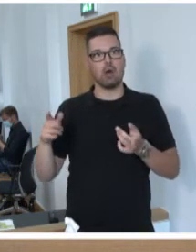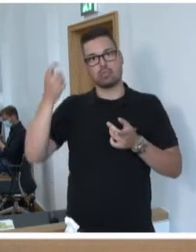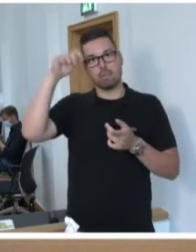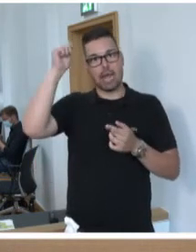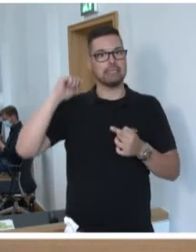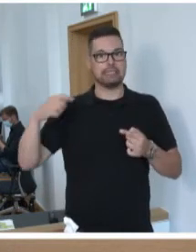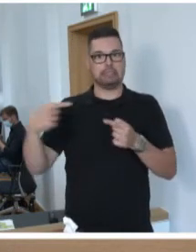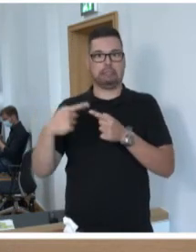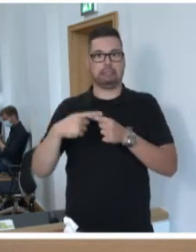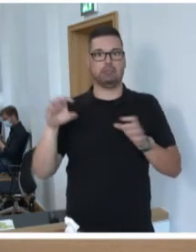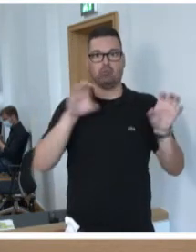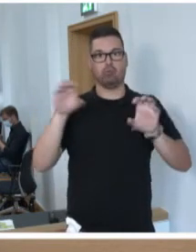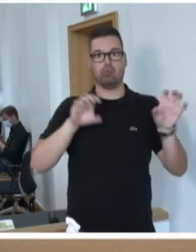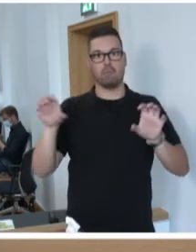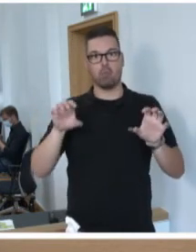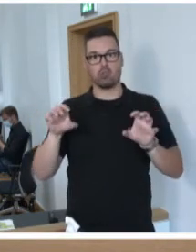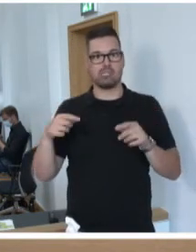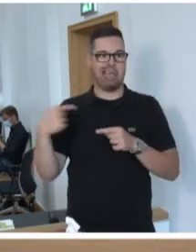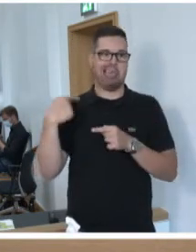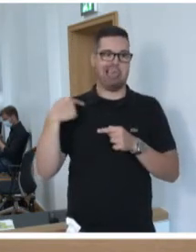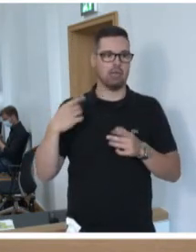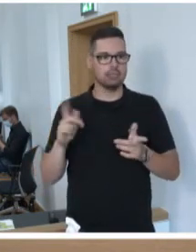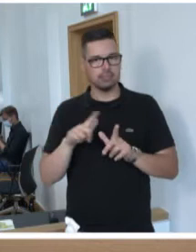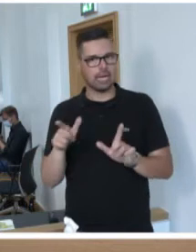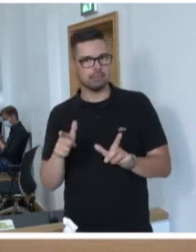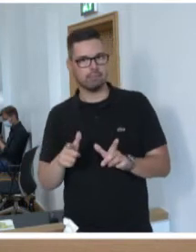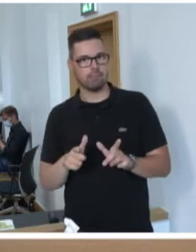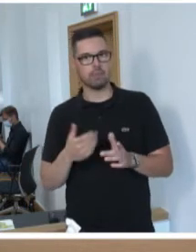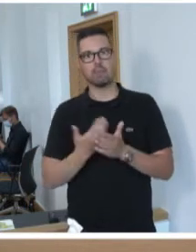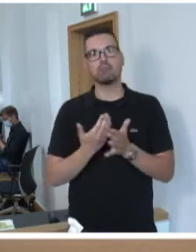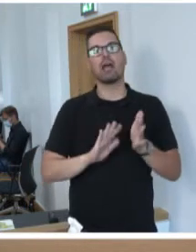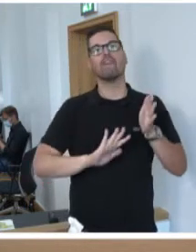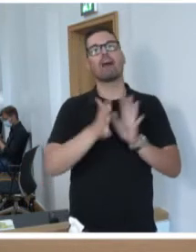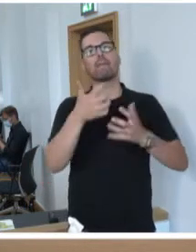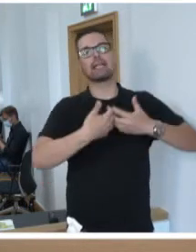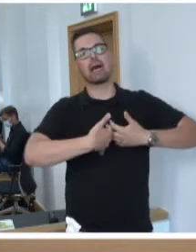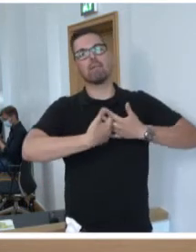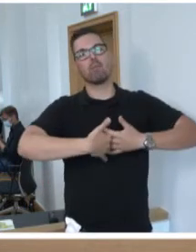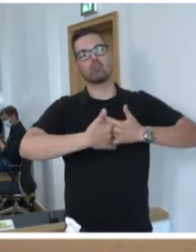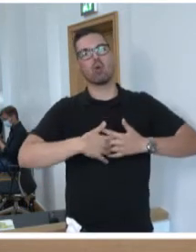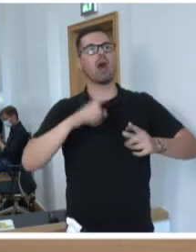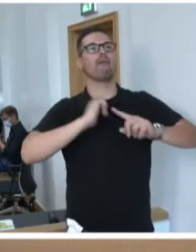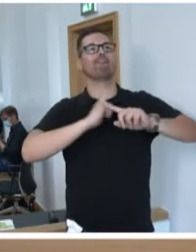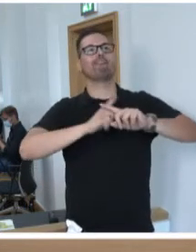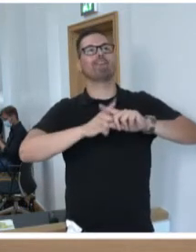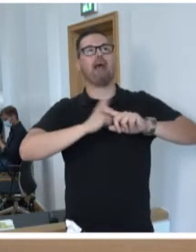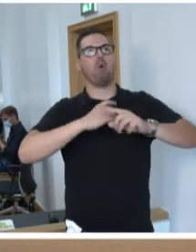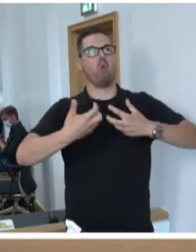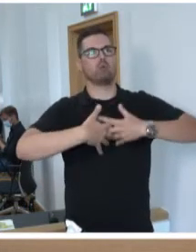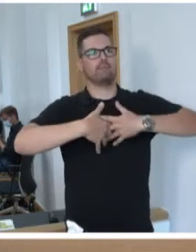oder aus Brüssel bekommen. Stichwort Verbrenner, drohendes Verbot des Verbrenners.